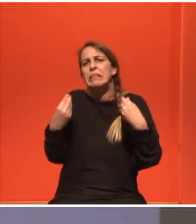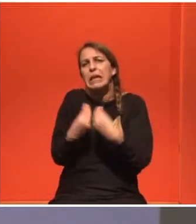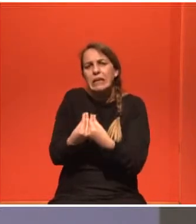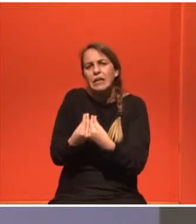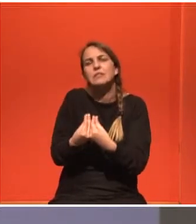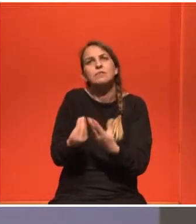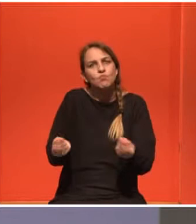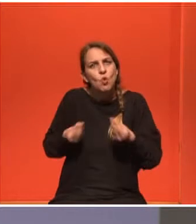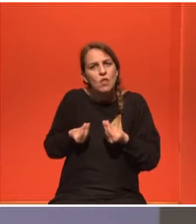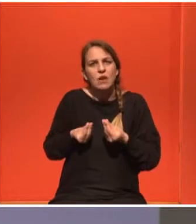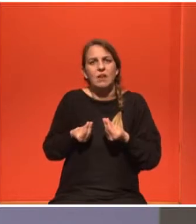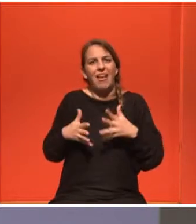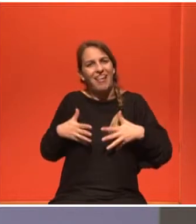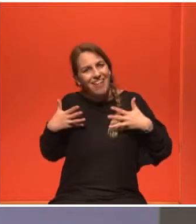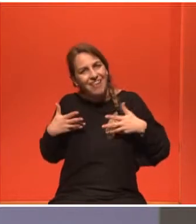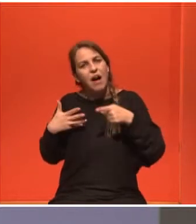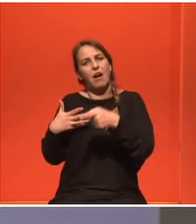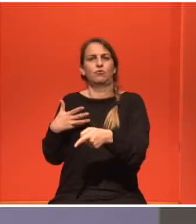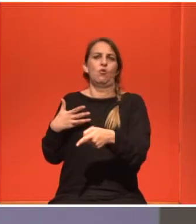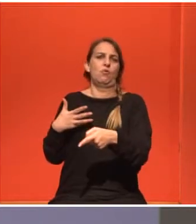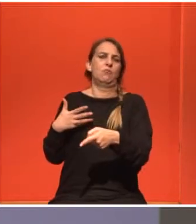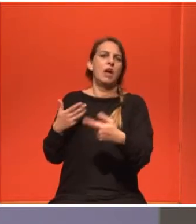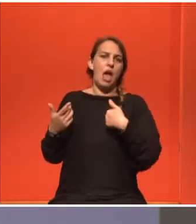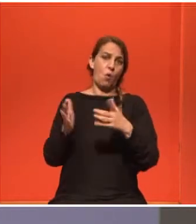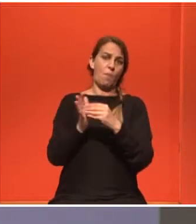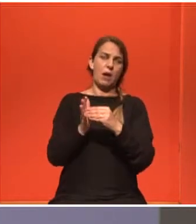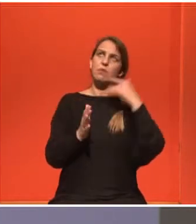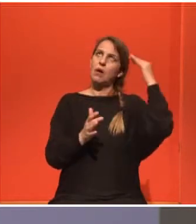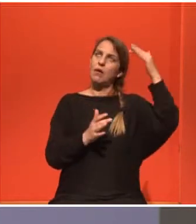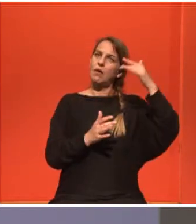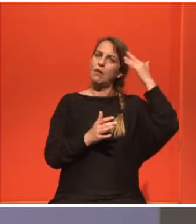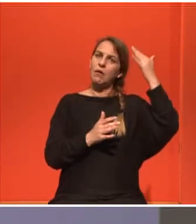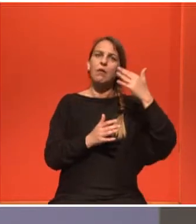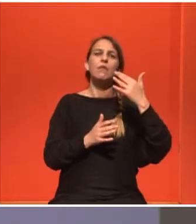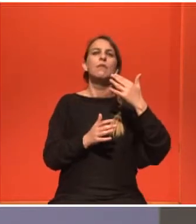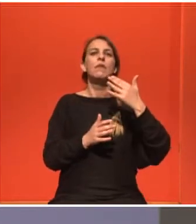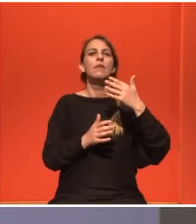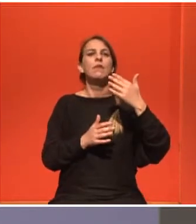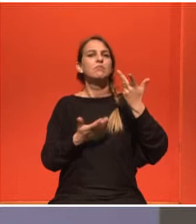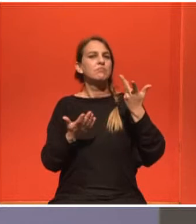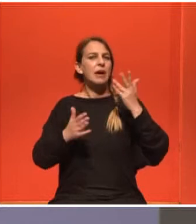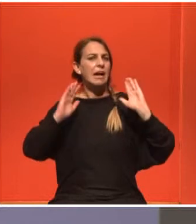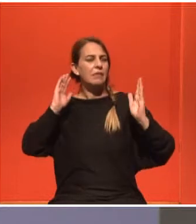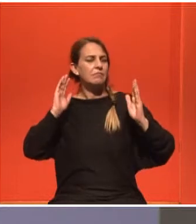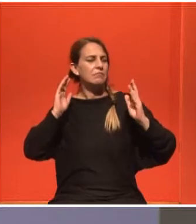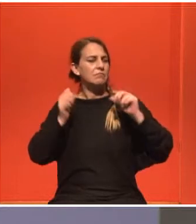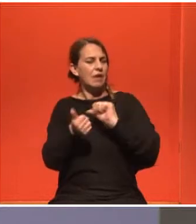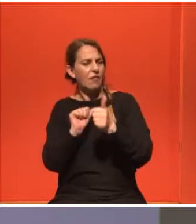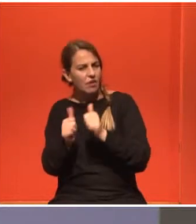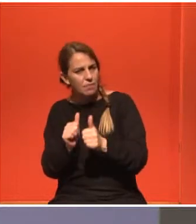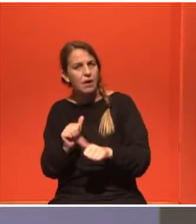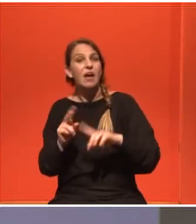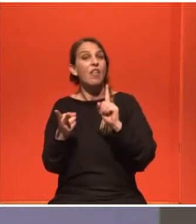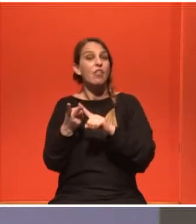να σκέφτομαι την προπόνησή μου και το αγωνιστικό μέλλον μου και το δεύτερο ήταν να βοηθάω άλλα